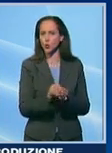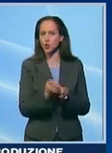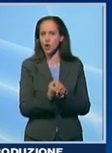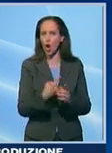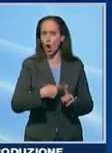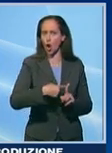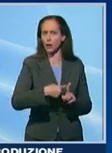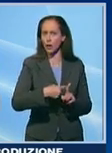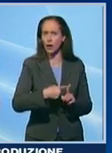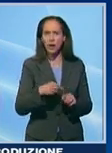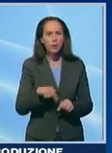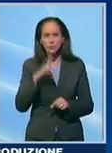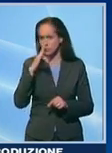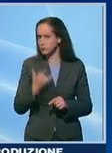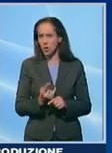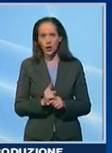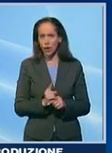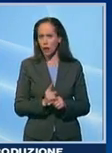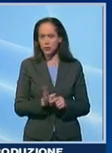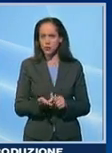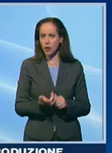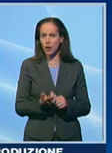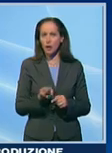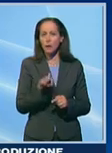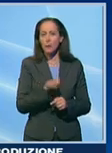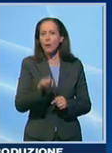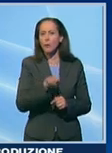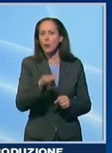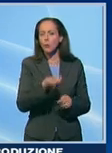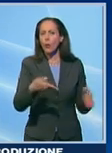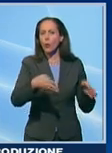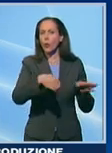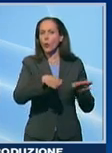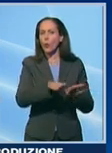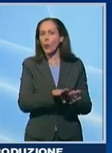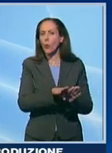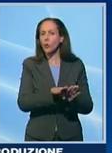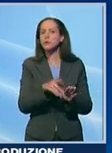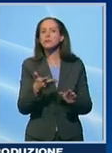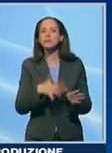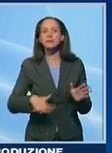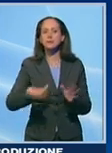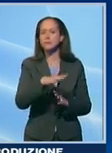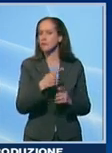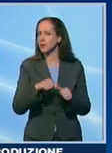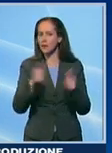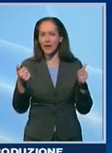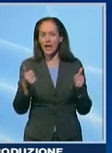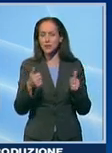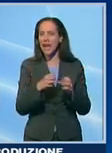Oggi non ci riescono più e quindi le aziende piano piano chiuderanno e lasceranno spazio a realtà molto diverse. Anche le aziende